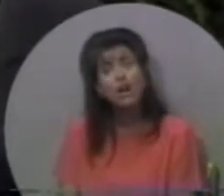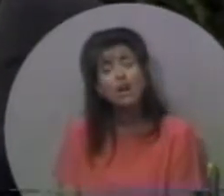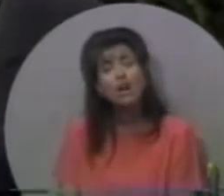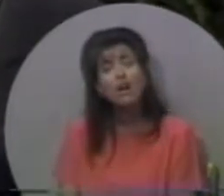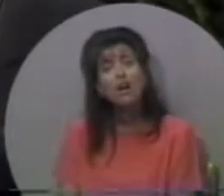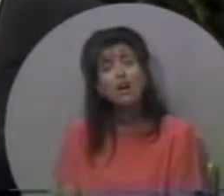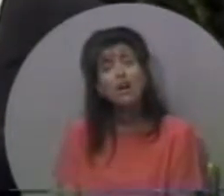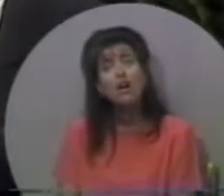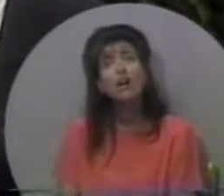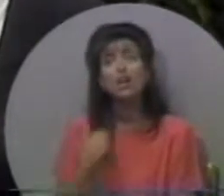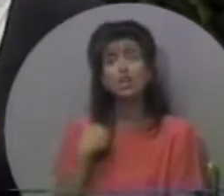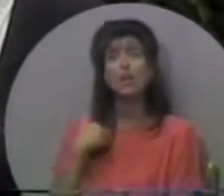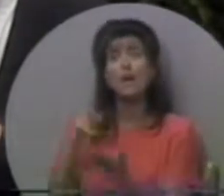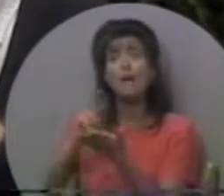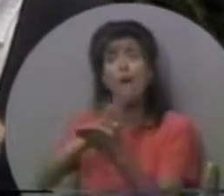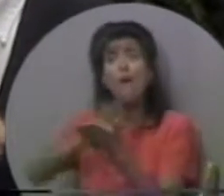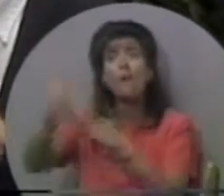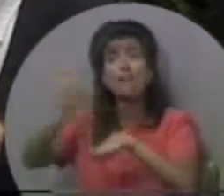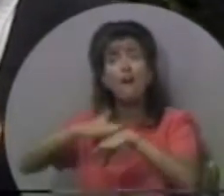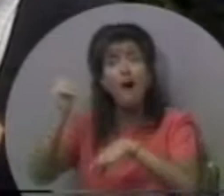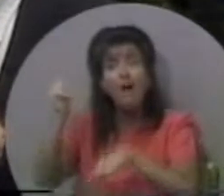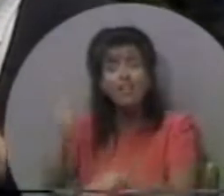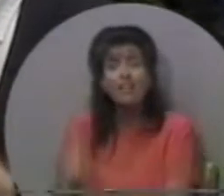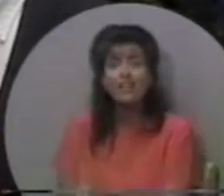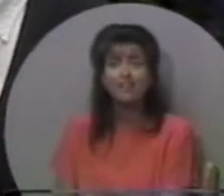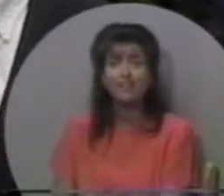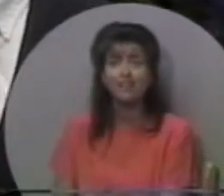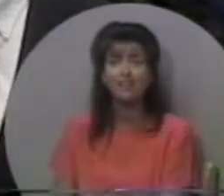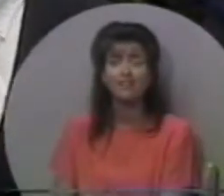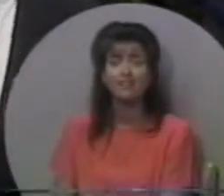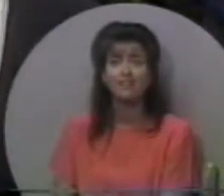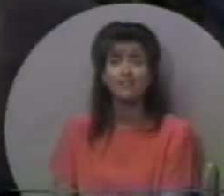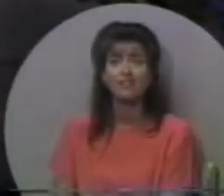відмовлятися від цього. Святий поклик.